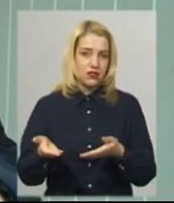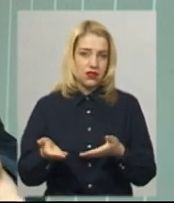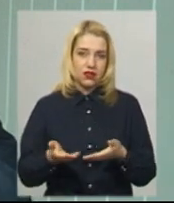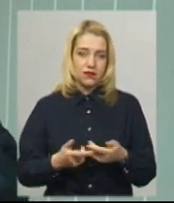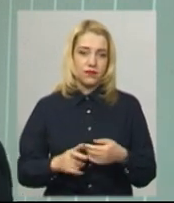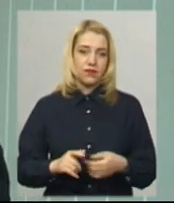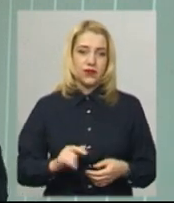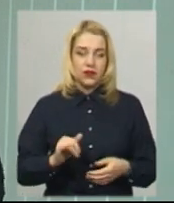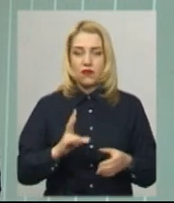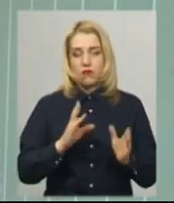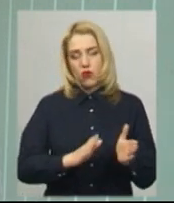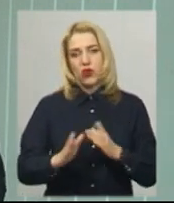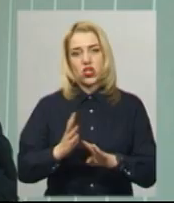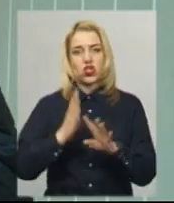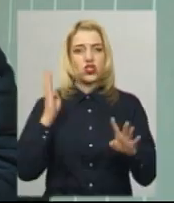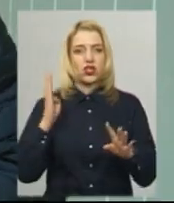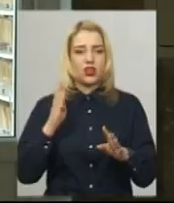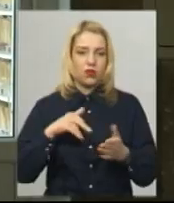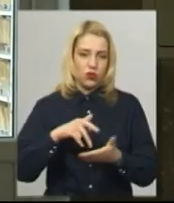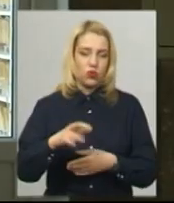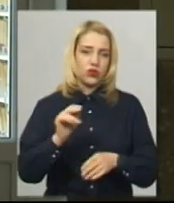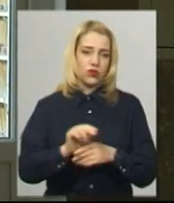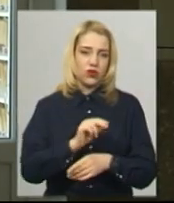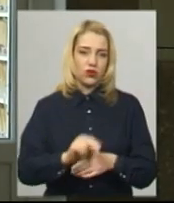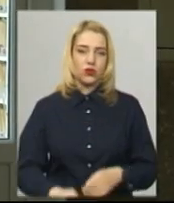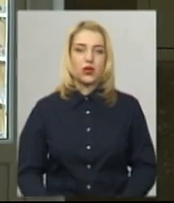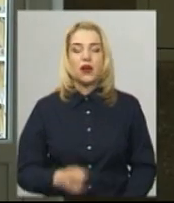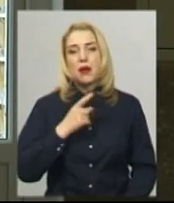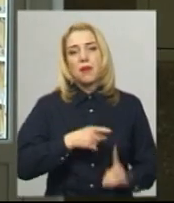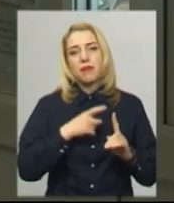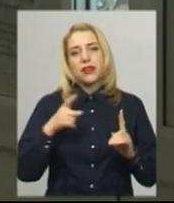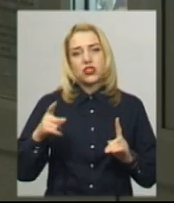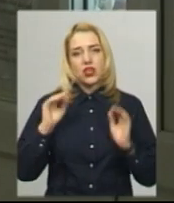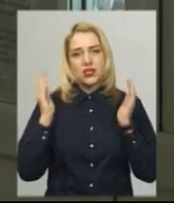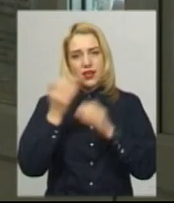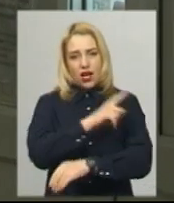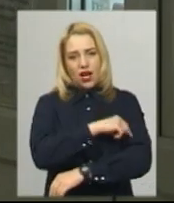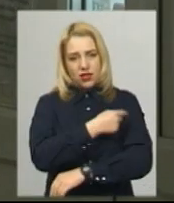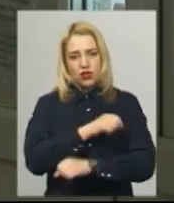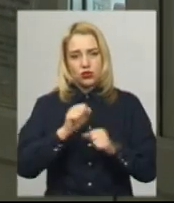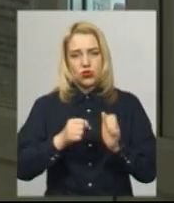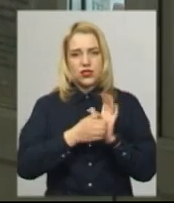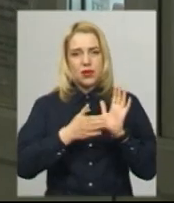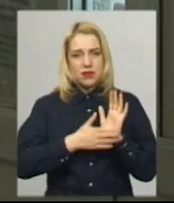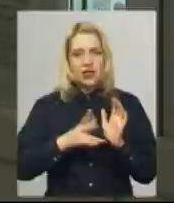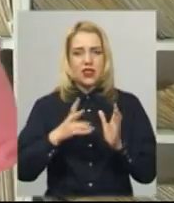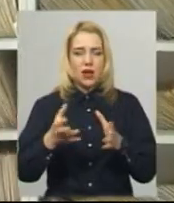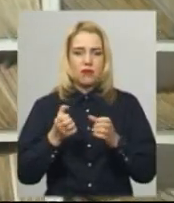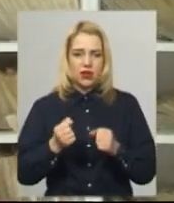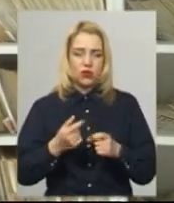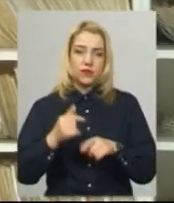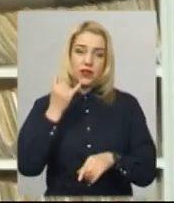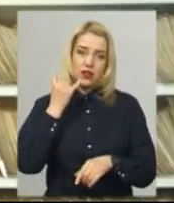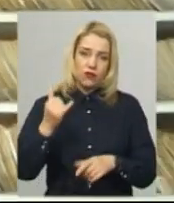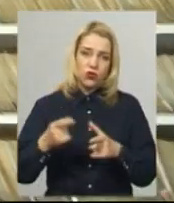в порядку черзі, проходимо, лікуємося. Під час карантину пацієнти можуть записатися на прийом до стоматології телефоном чи